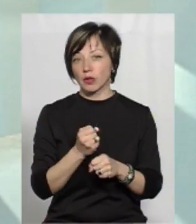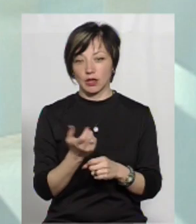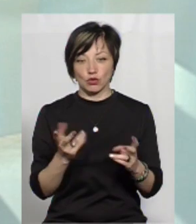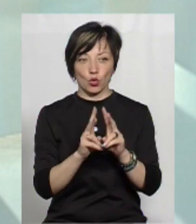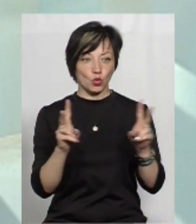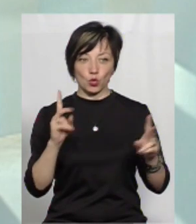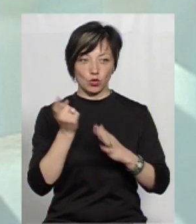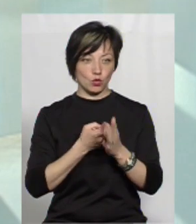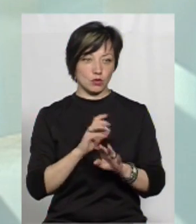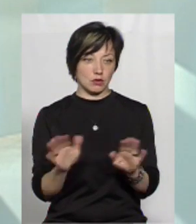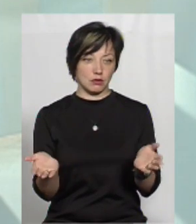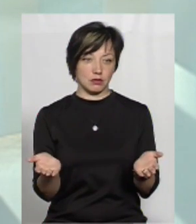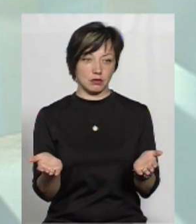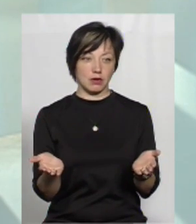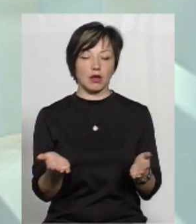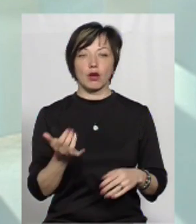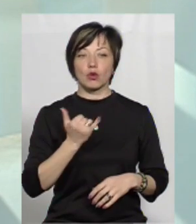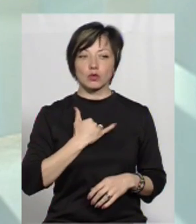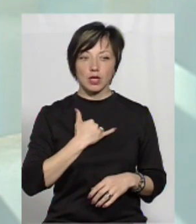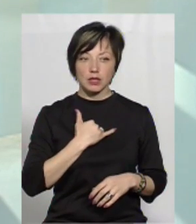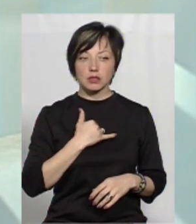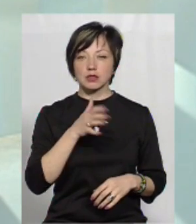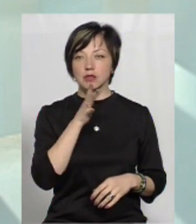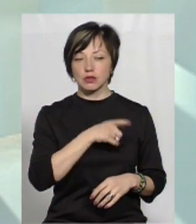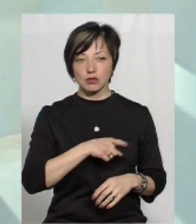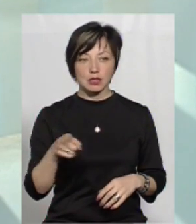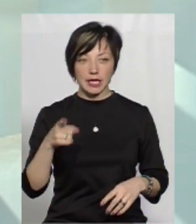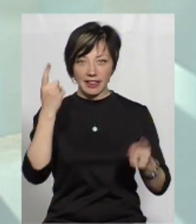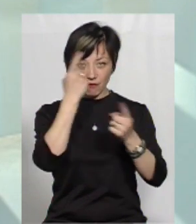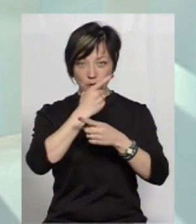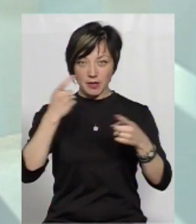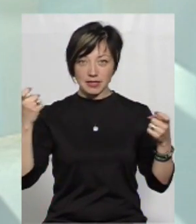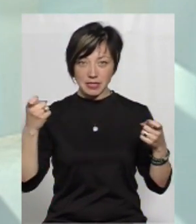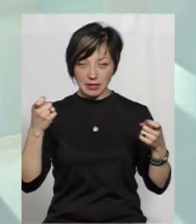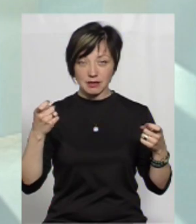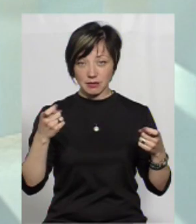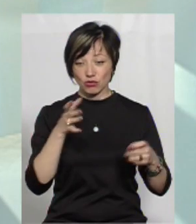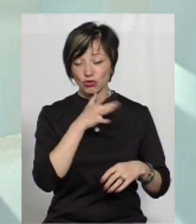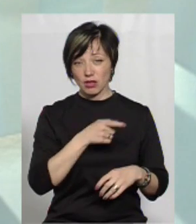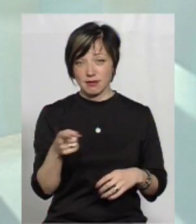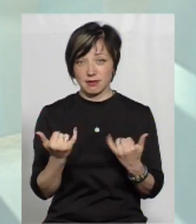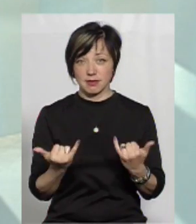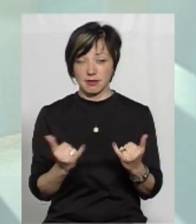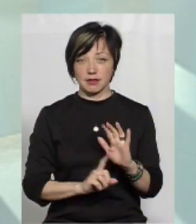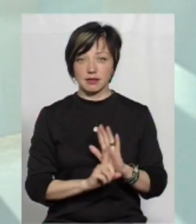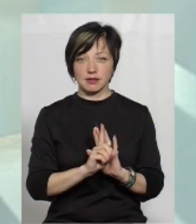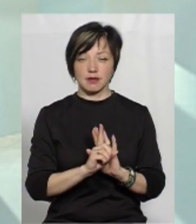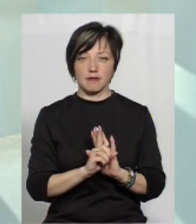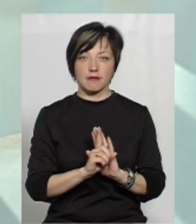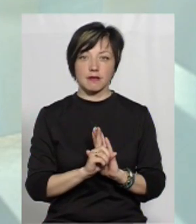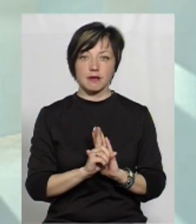робити, якщо ніхто про це не знає? В наш інформаційний такий період, який настав